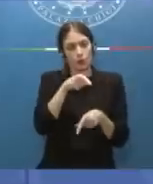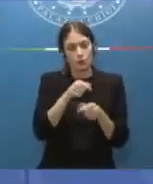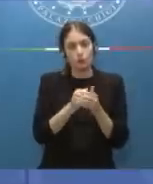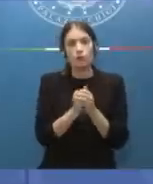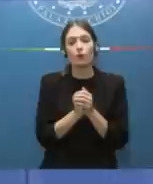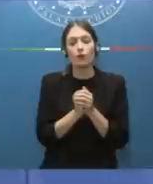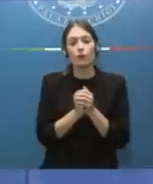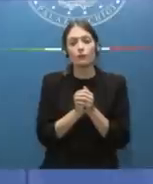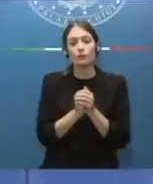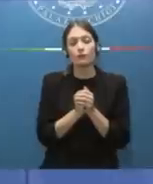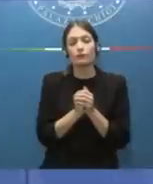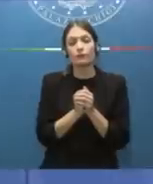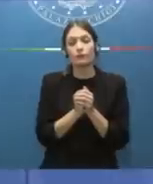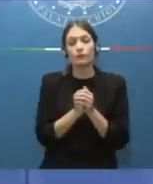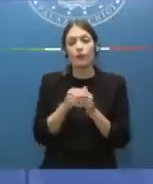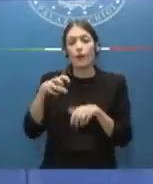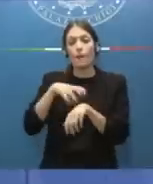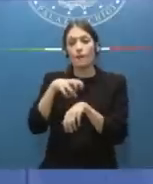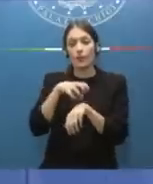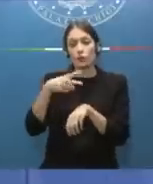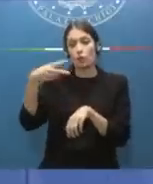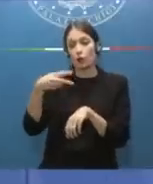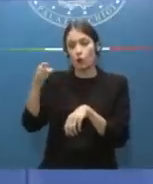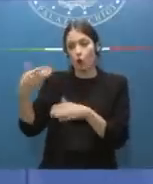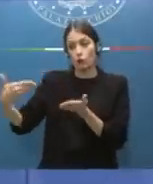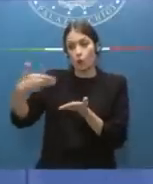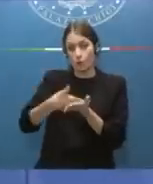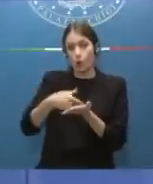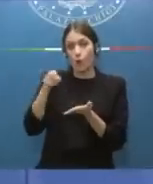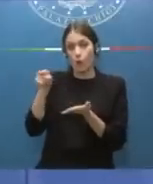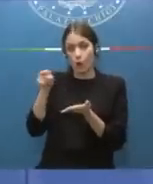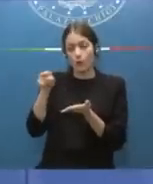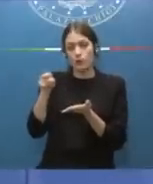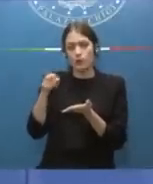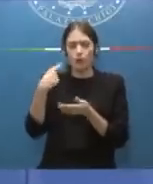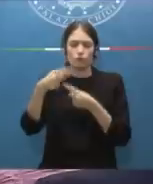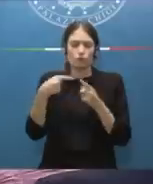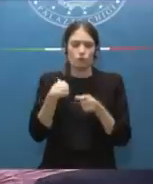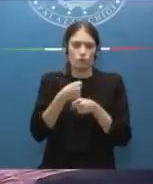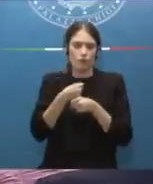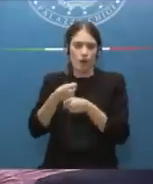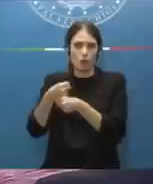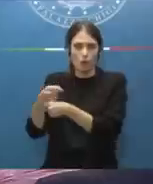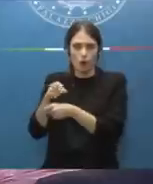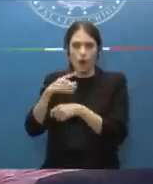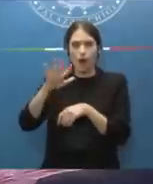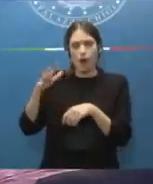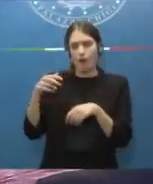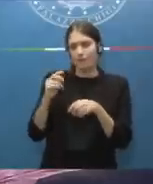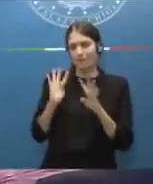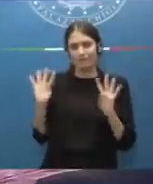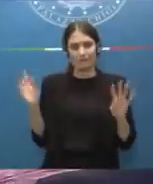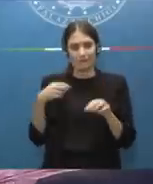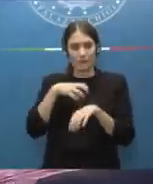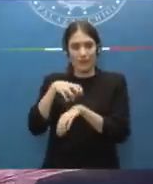su proposta del Ministro Nordio, poi io ovviamente darò la parola ai Ministri che sono al mio fianco e